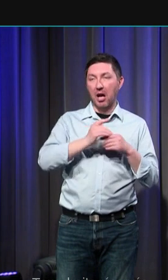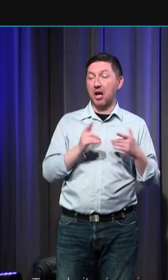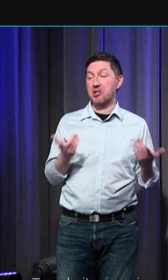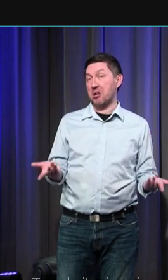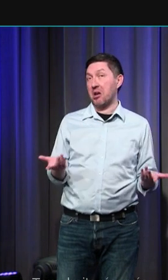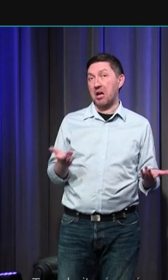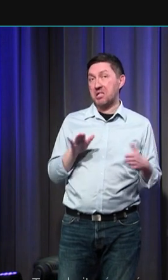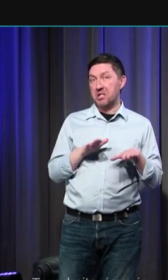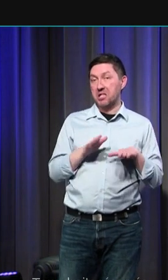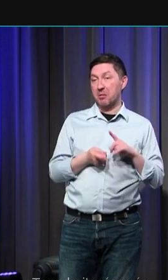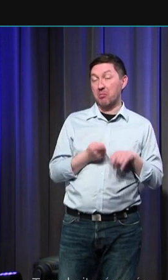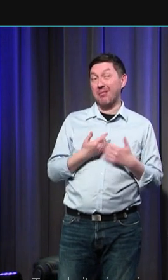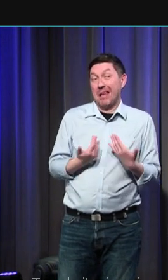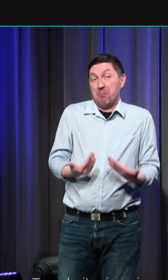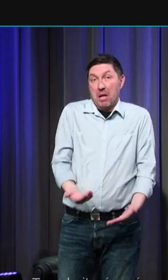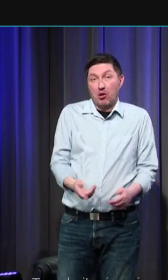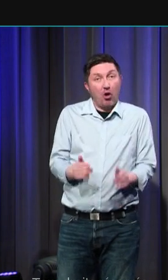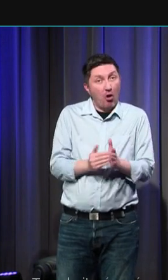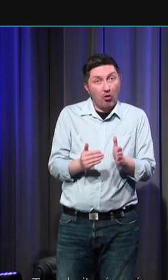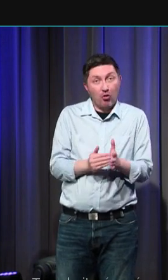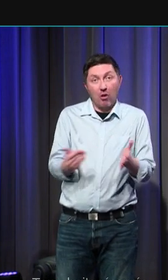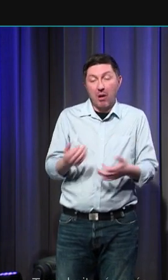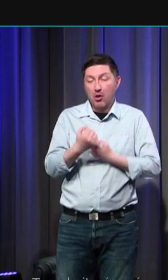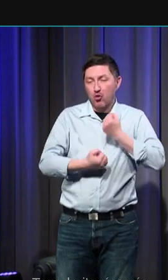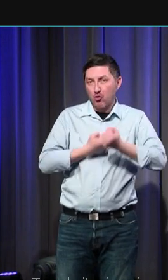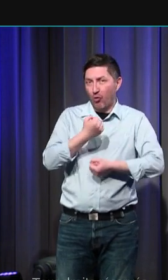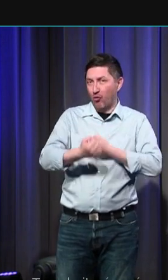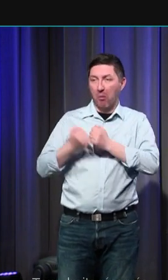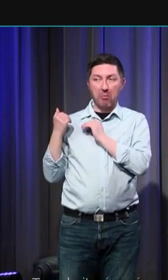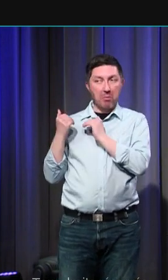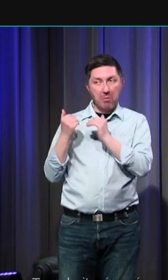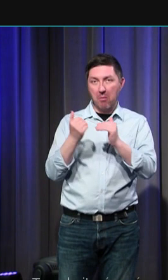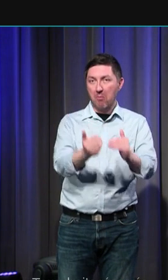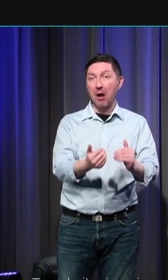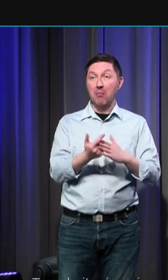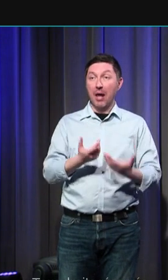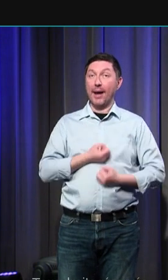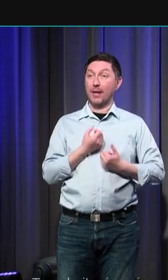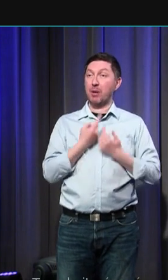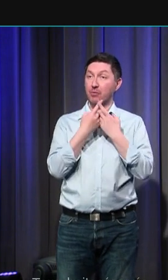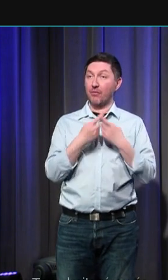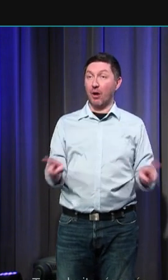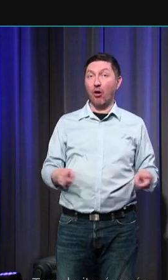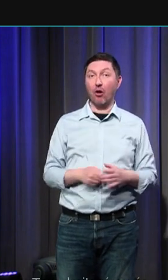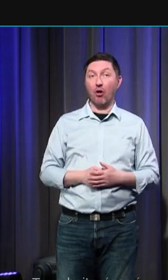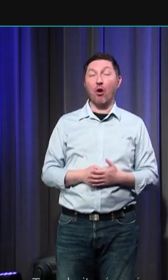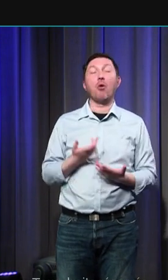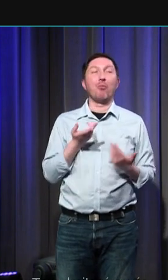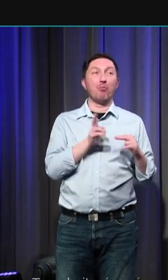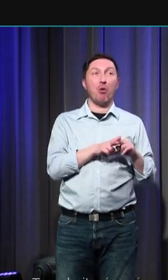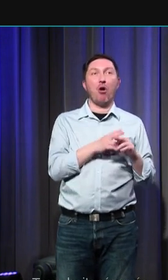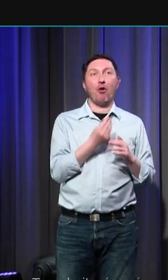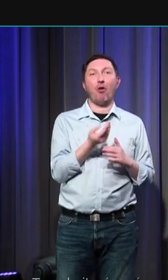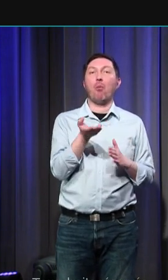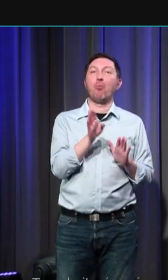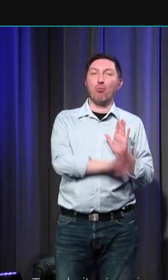répit et à notre époque contemporaine la souffrance elle est égale elle s'exprime différemment la mortalité est moindre on a moins